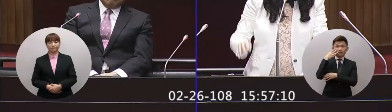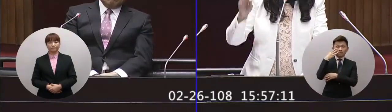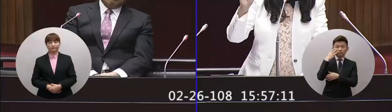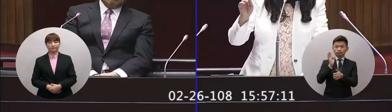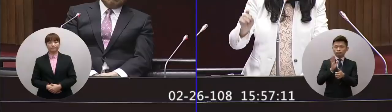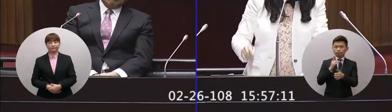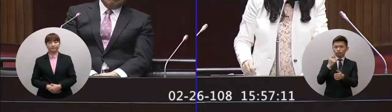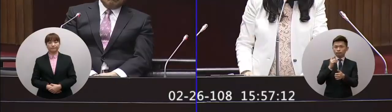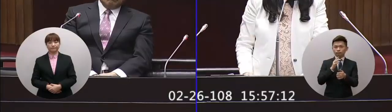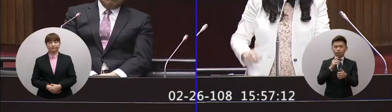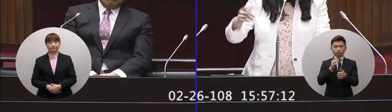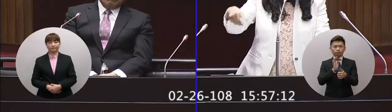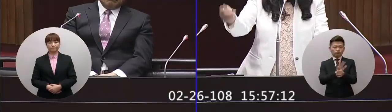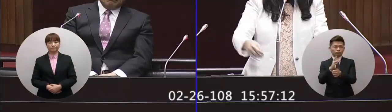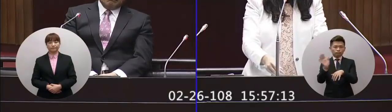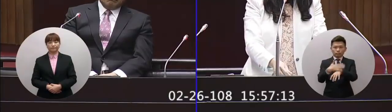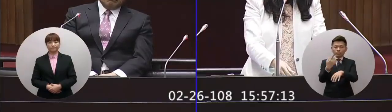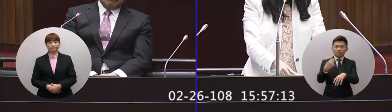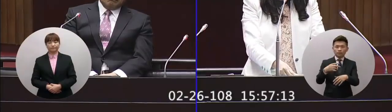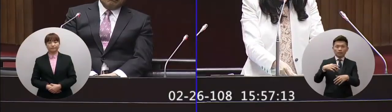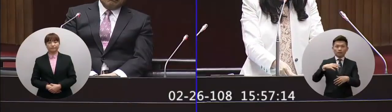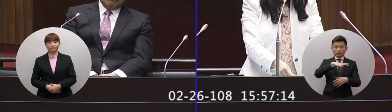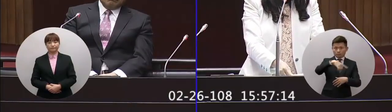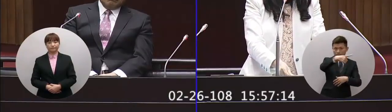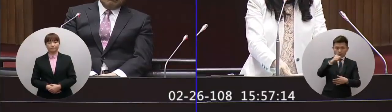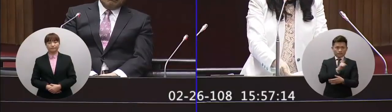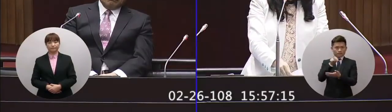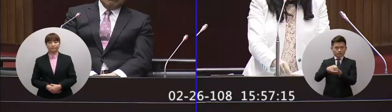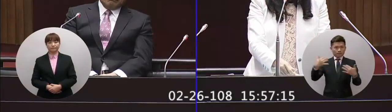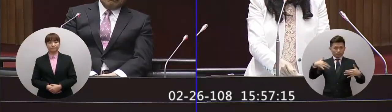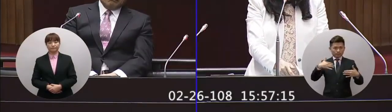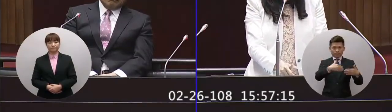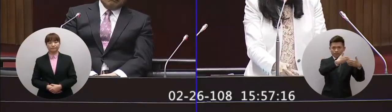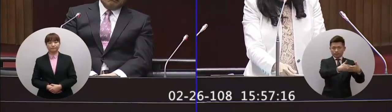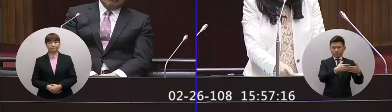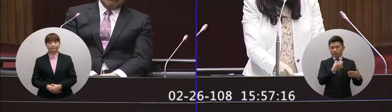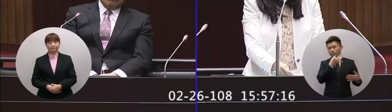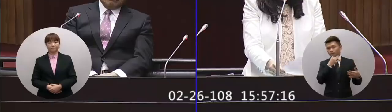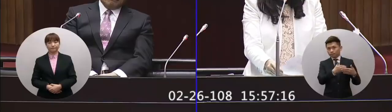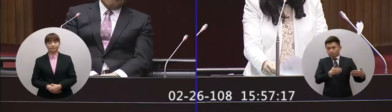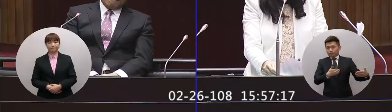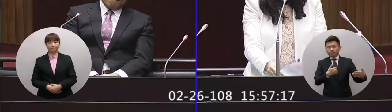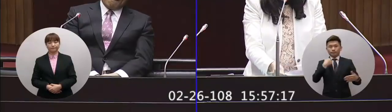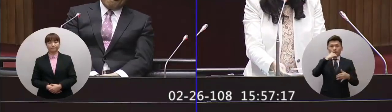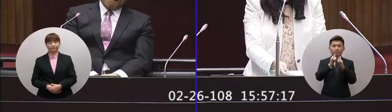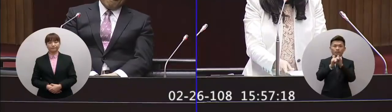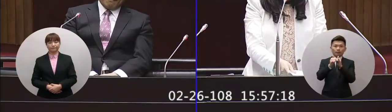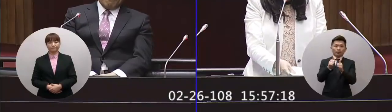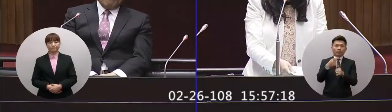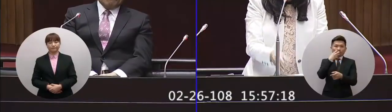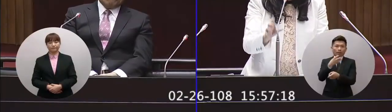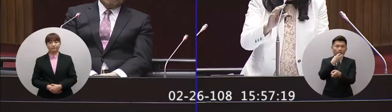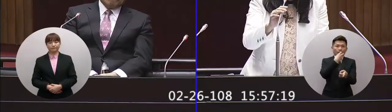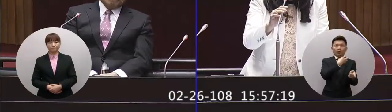能不彰在兩岸的問題上也因為統獨的問題跟對大陸的戒心我們很多的台灣老百姓都被犧牲